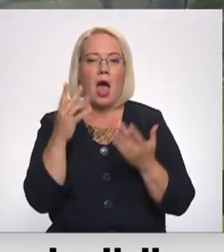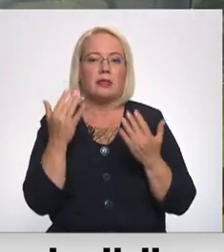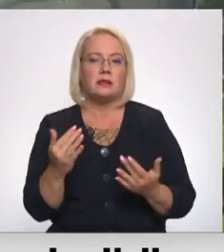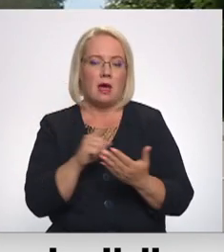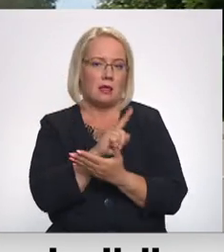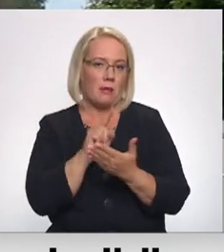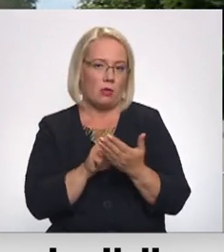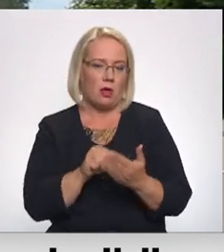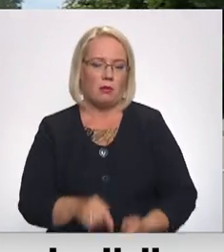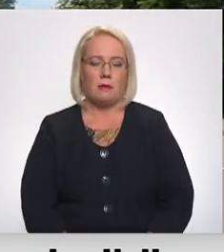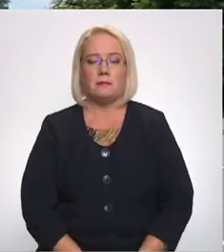Dāca Siliņa, Edgars Parāns, Vidzemes televīzija.